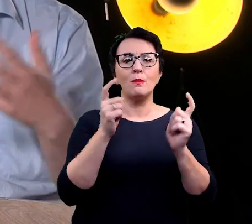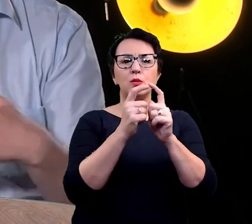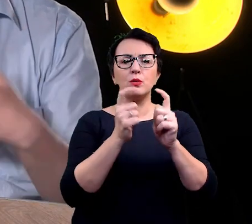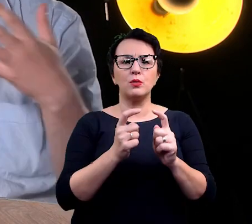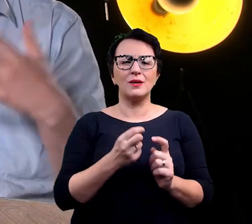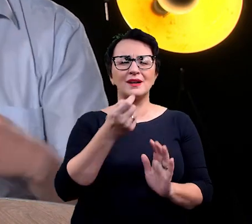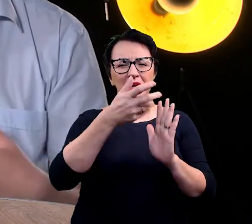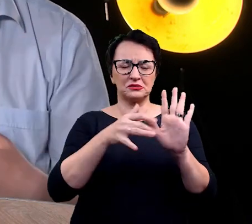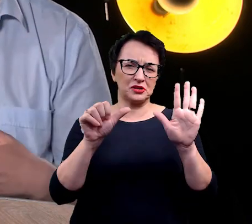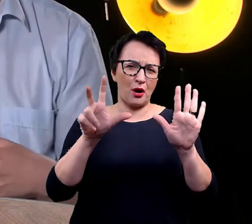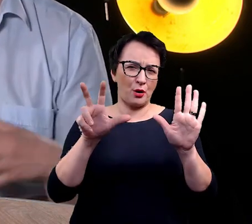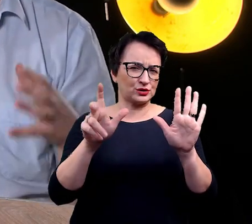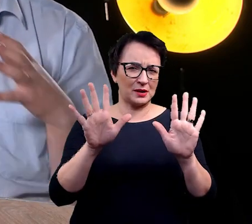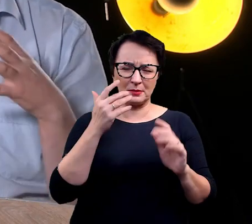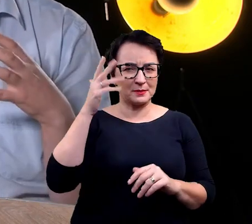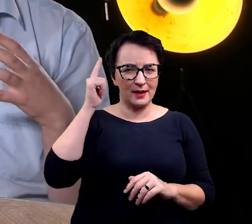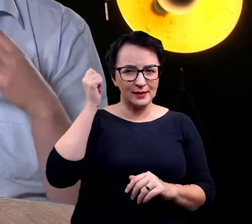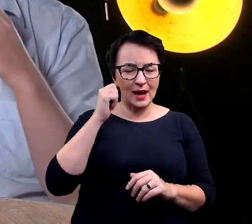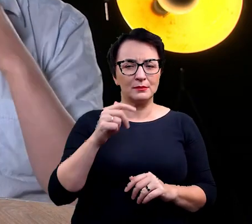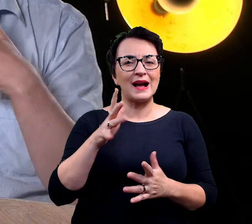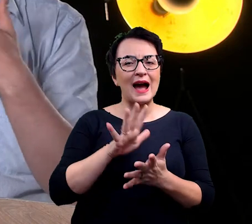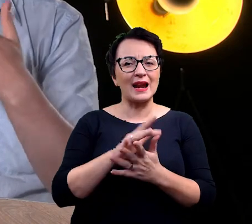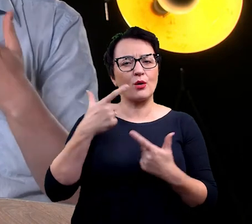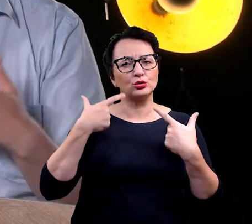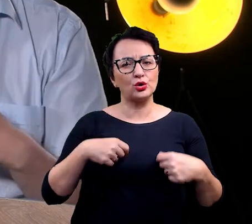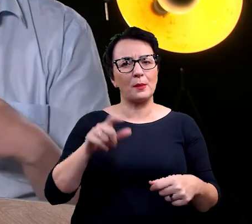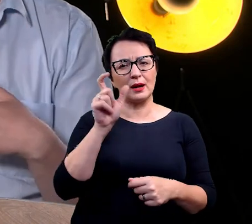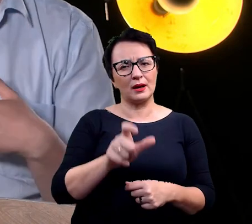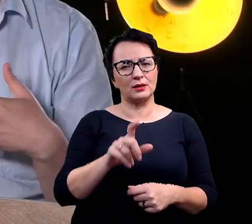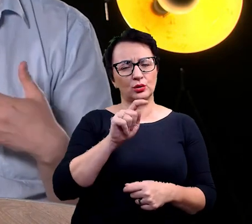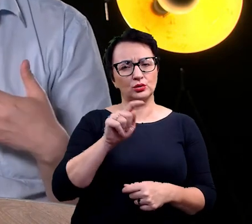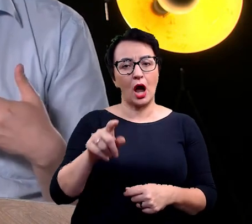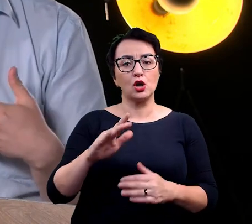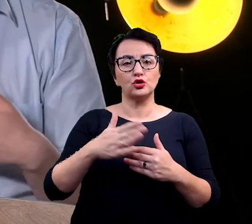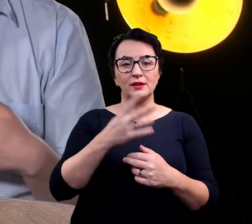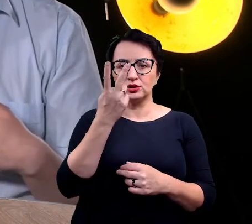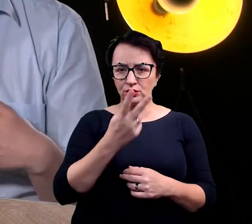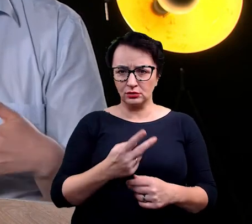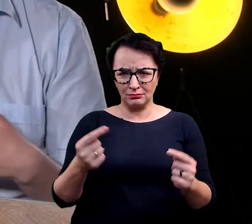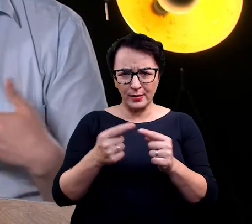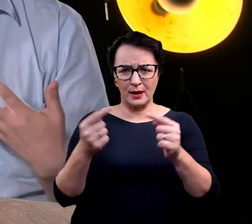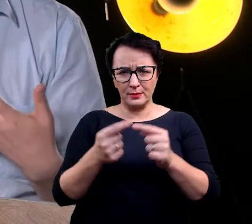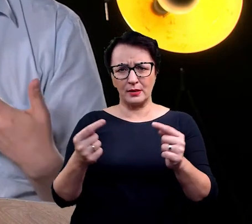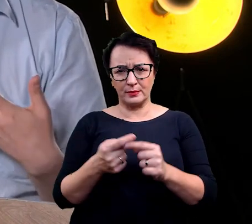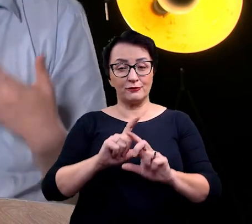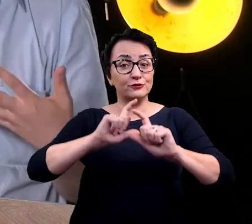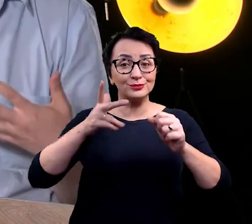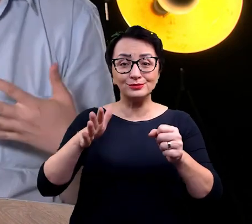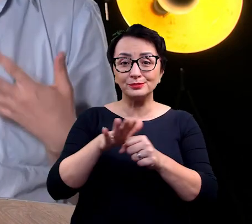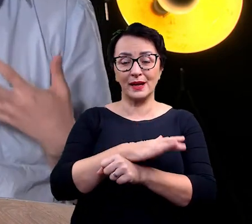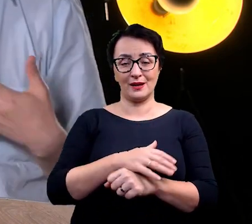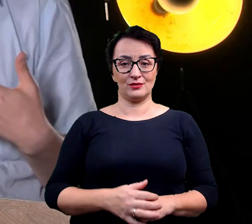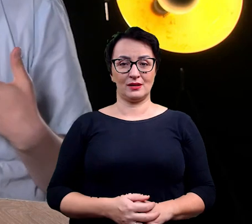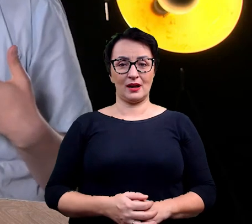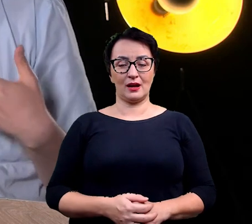pamiętam już sześć czy osiem punktów dotyczących charakterystyki, kogo oni szukają, to właściwie wszystkie te punkty ja spełniałem i to nie było